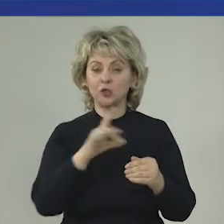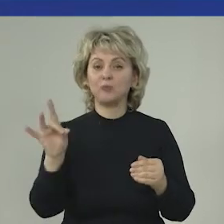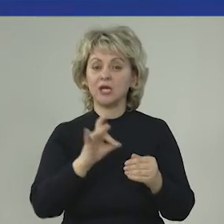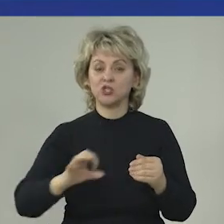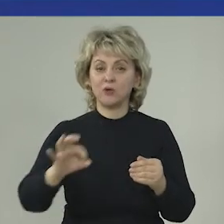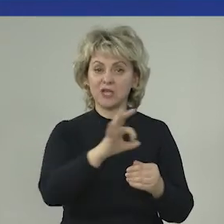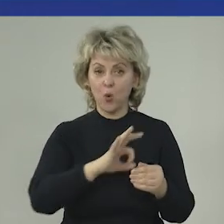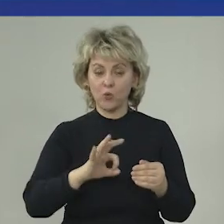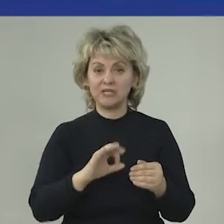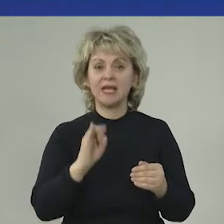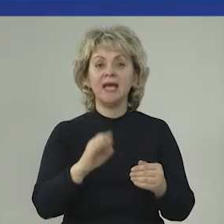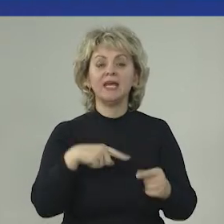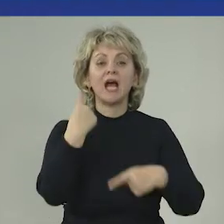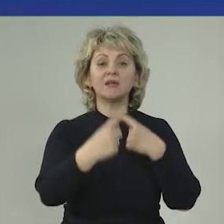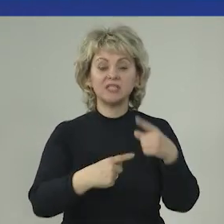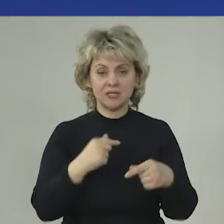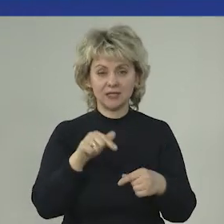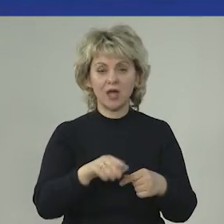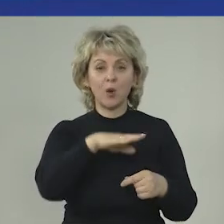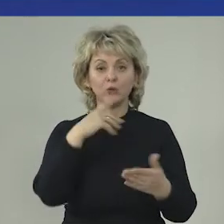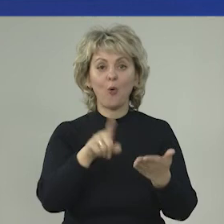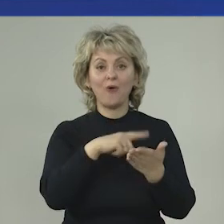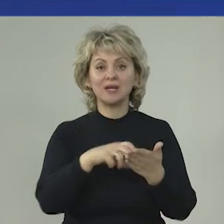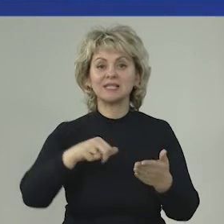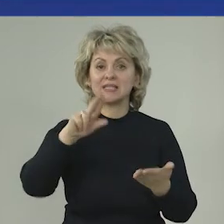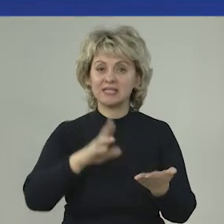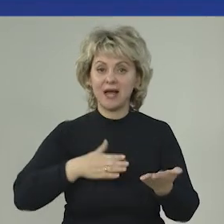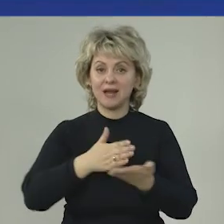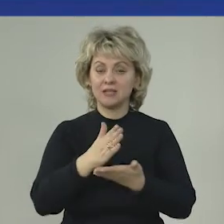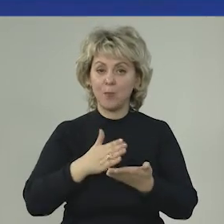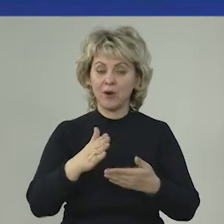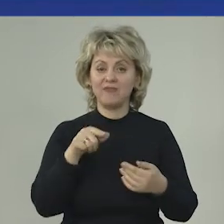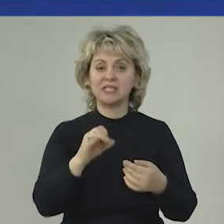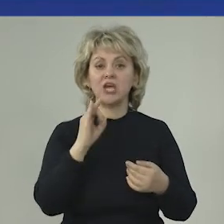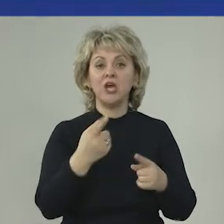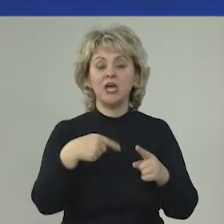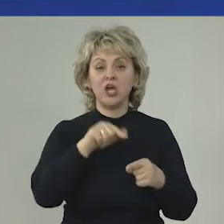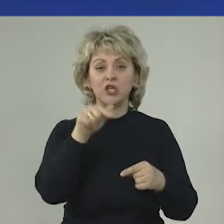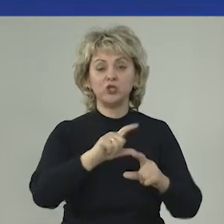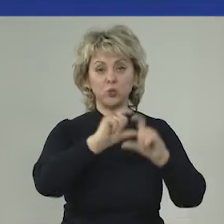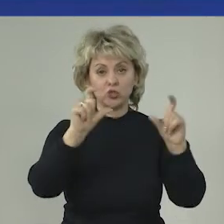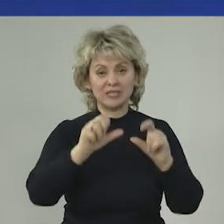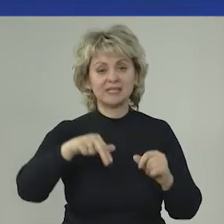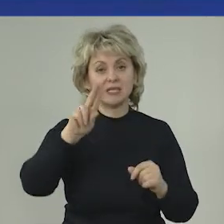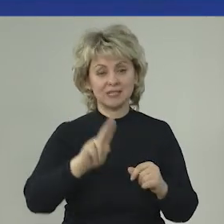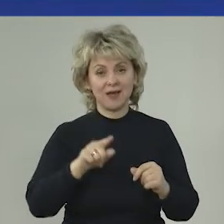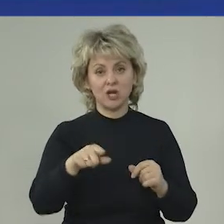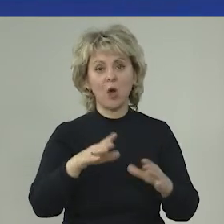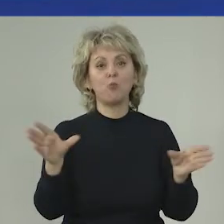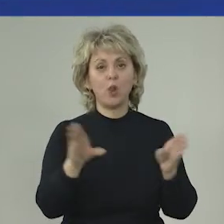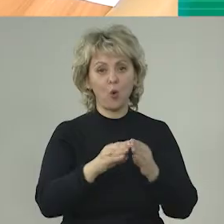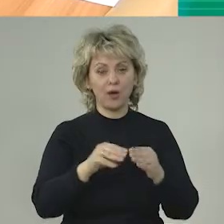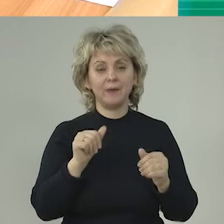экономике в Ростовской области. И, как всегда, много вопросов социальной направленности, деятельности учреждений социального